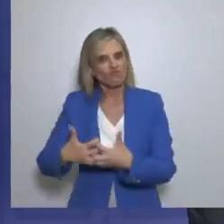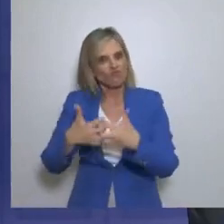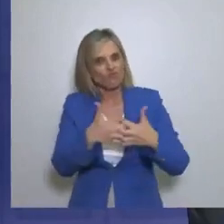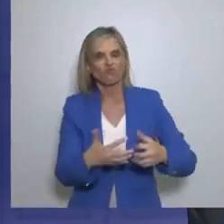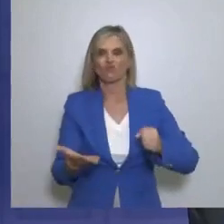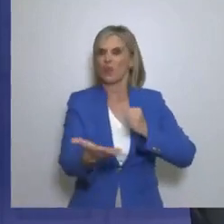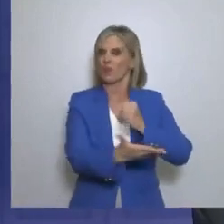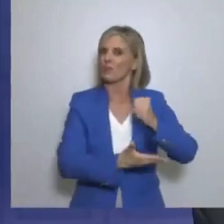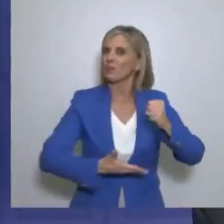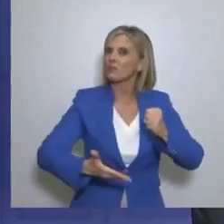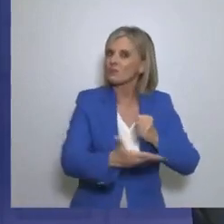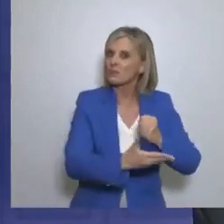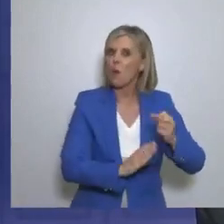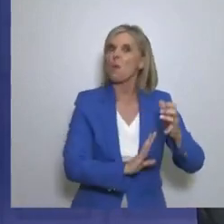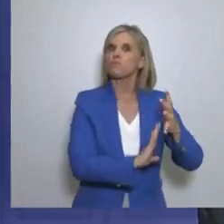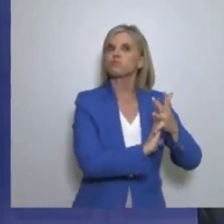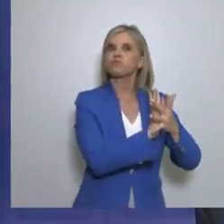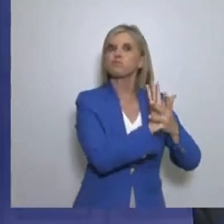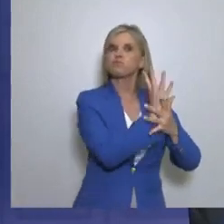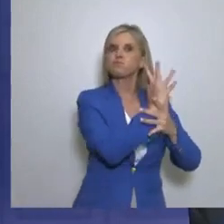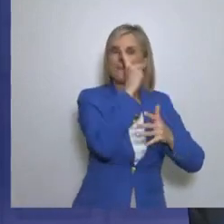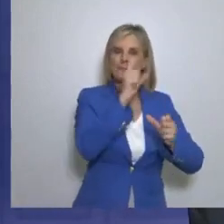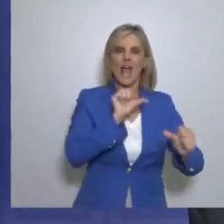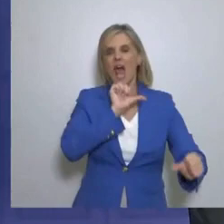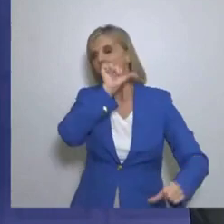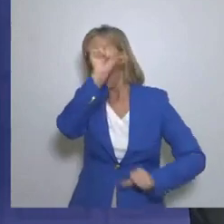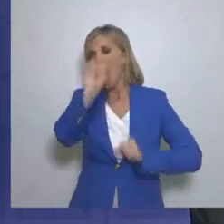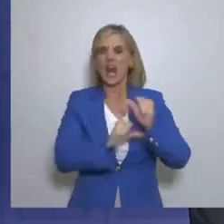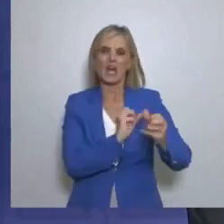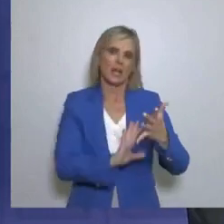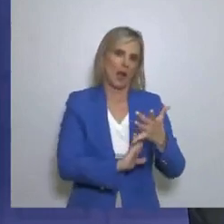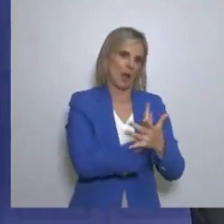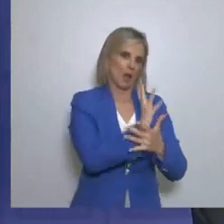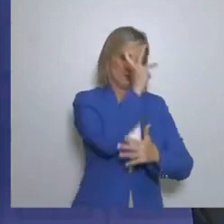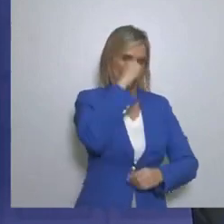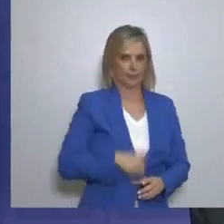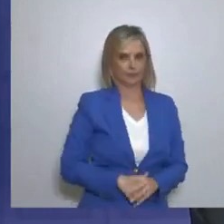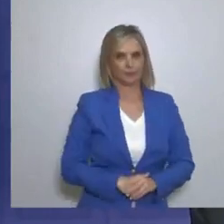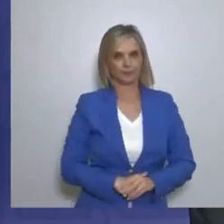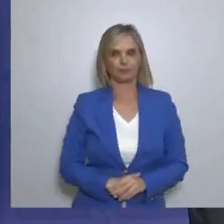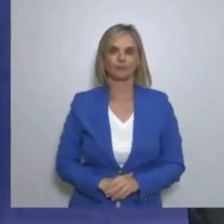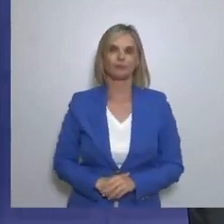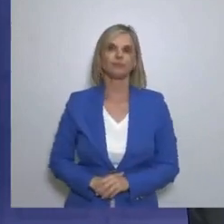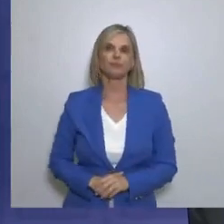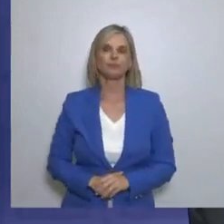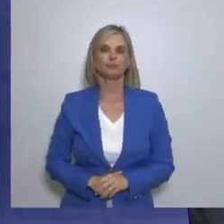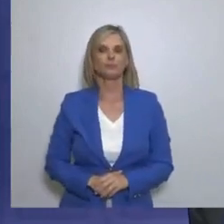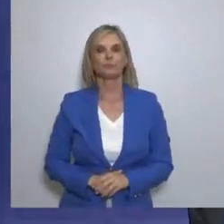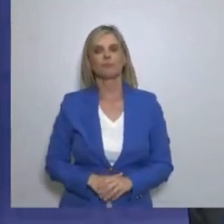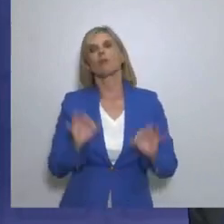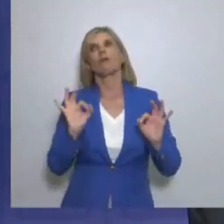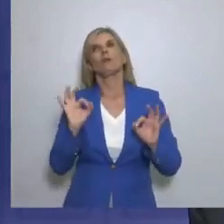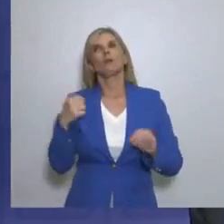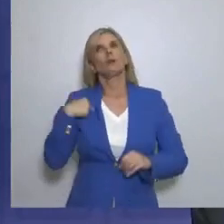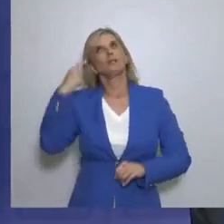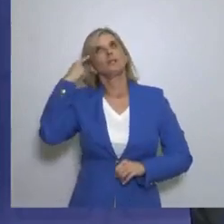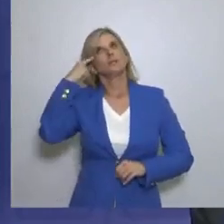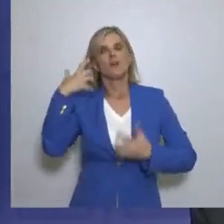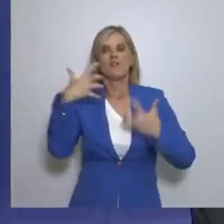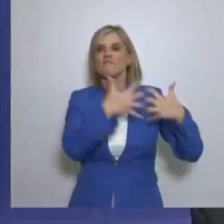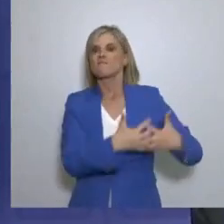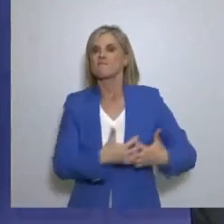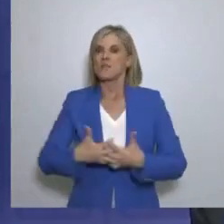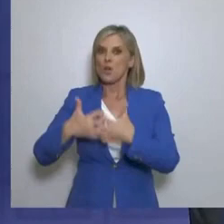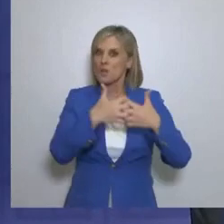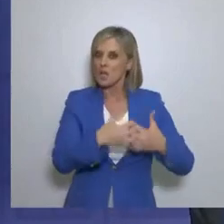δευτερογενής τομέας Σε μια πλήρη ολική ανάπτυξη Τώρα όσο φορά την βιοτεχνία Αντιλαμβανόμαστε ότι θα έχουμε μια βιομηχανία Η οποία πραγματικά